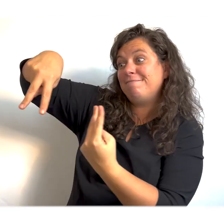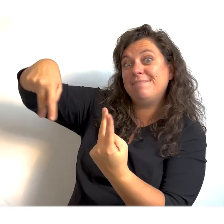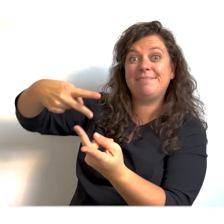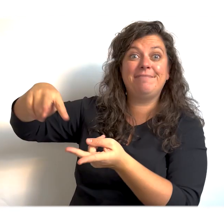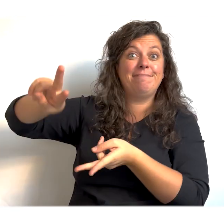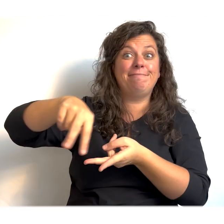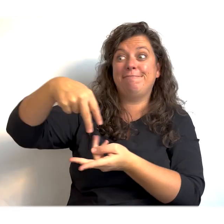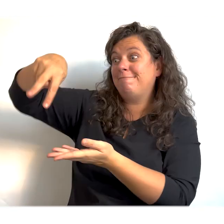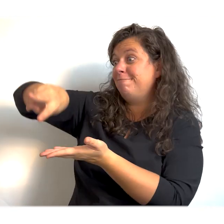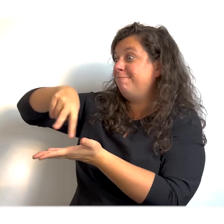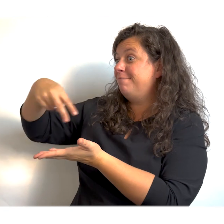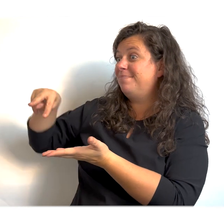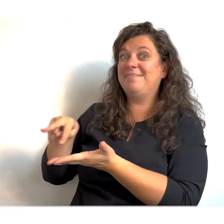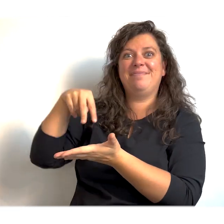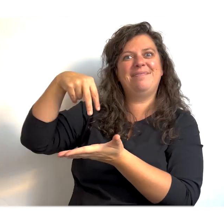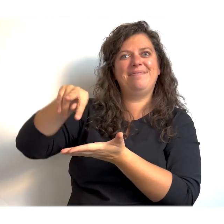Dan mag jij voordansen.